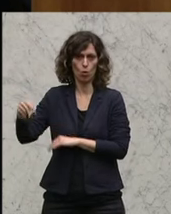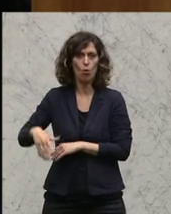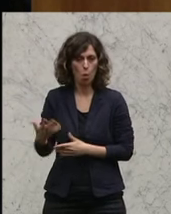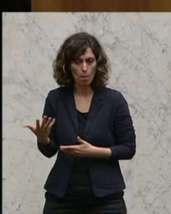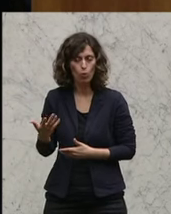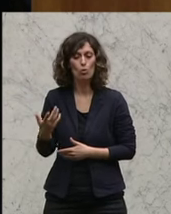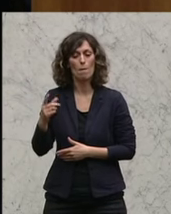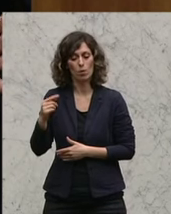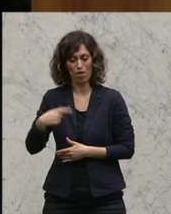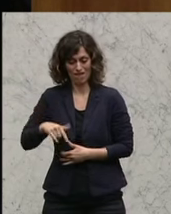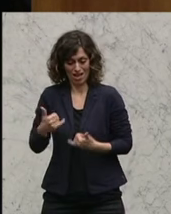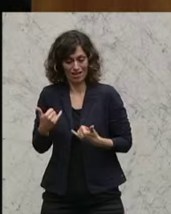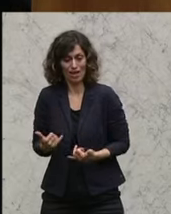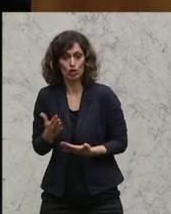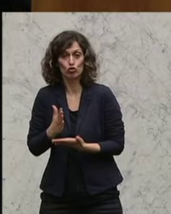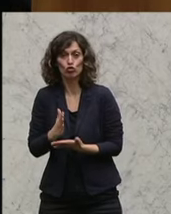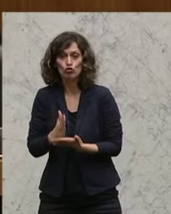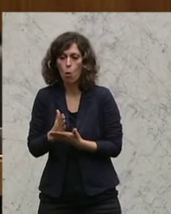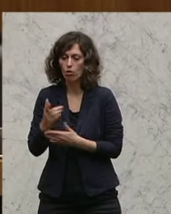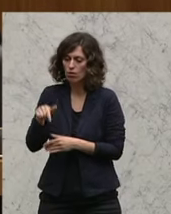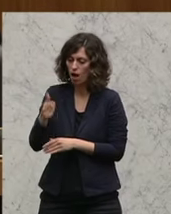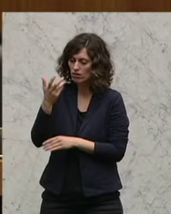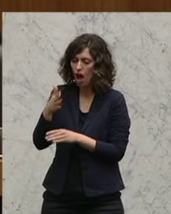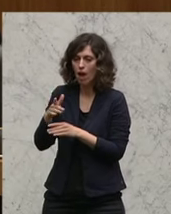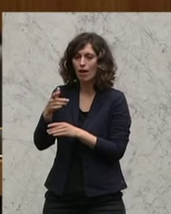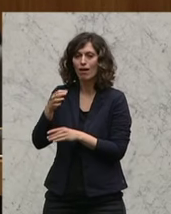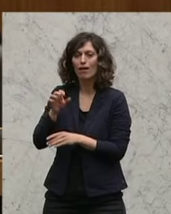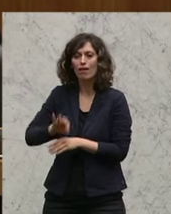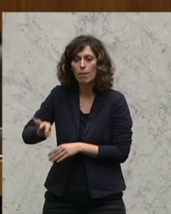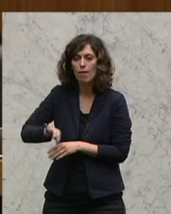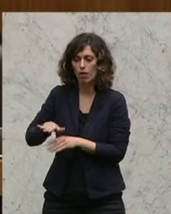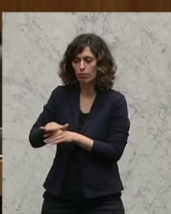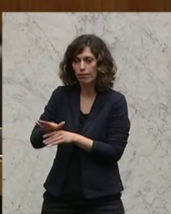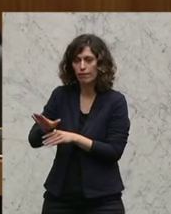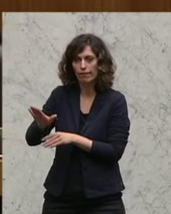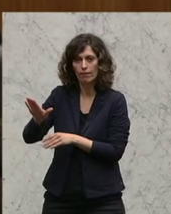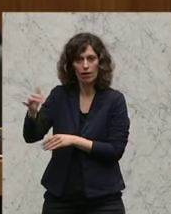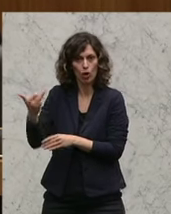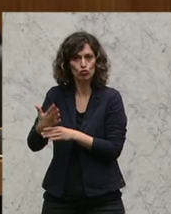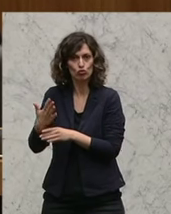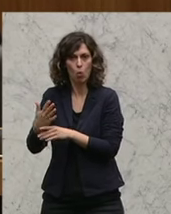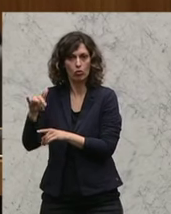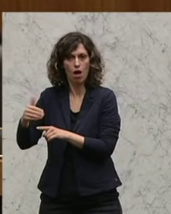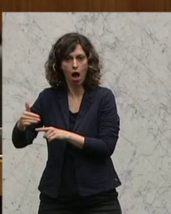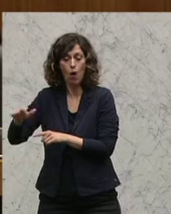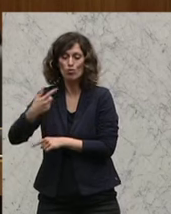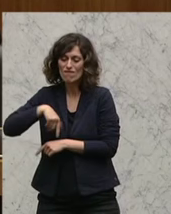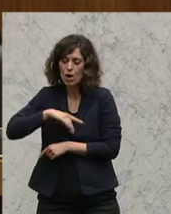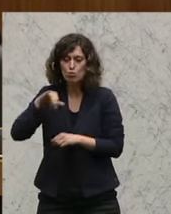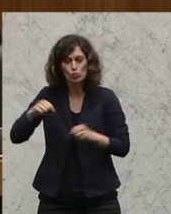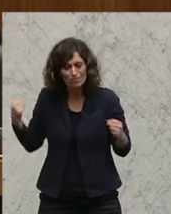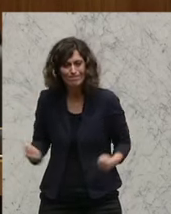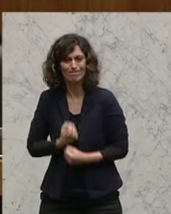letztendlich mit einzelnen Anstiegszahlen der Kriminalität zu kämpfen haben und dass wir alles unternehmen müssen,